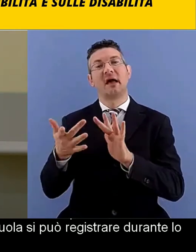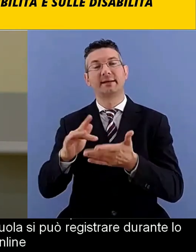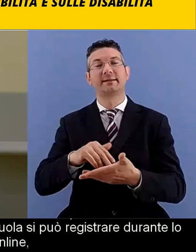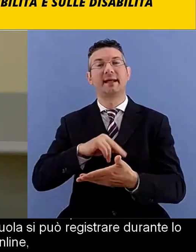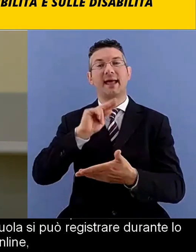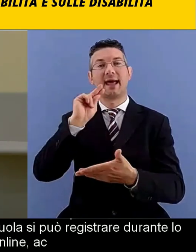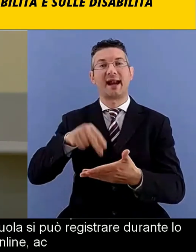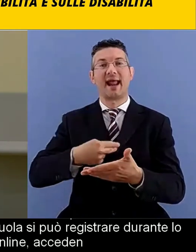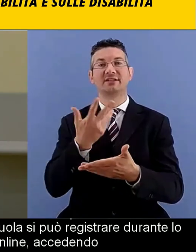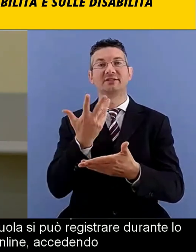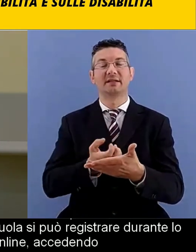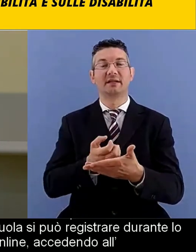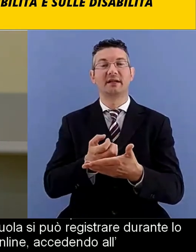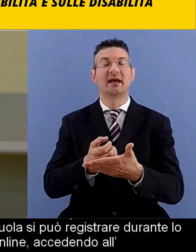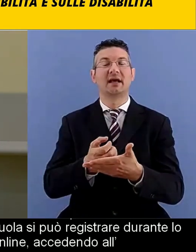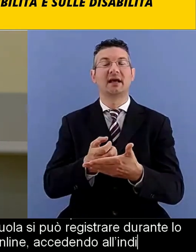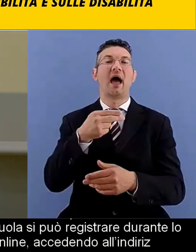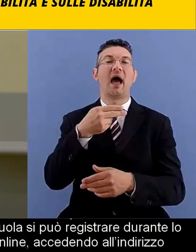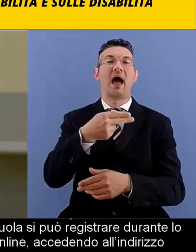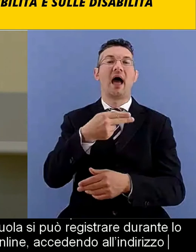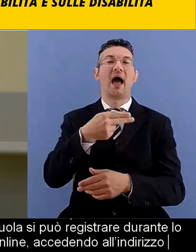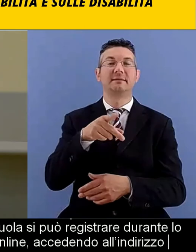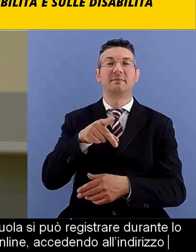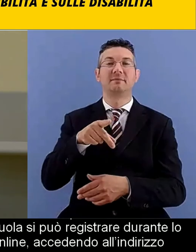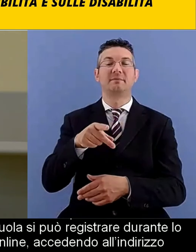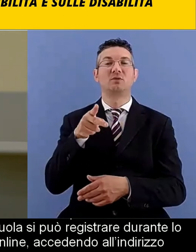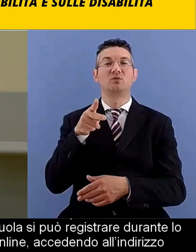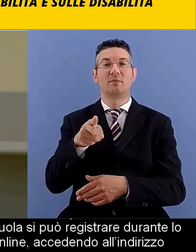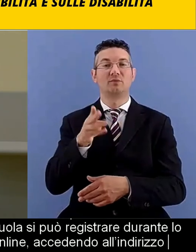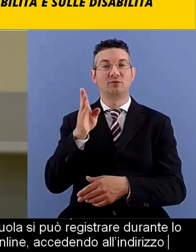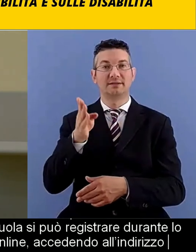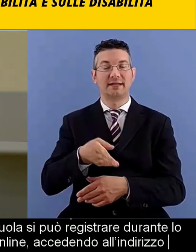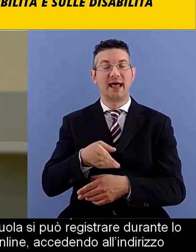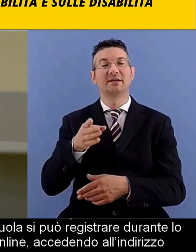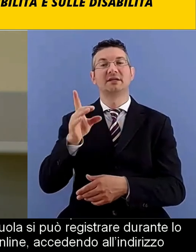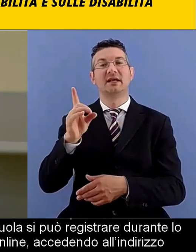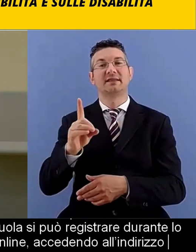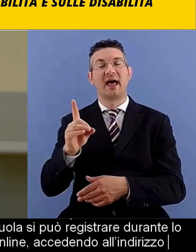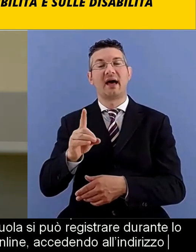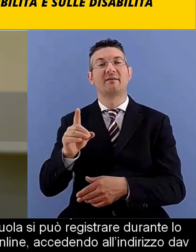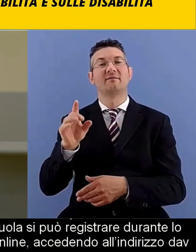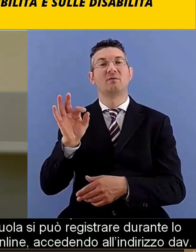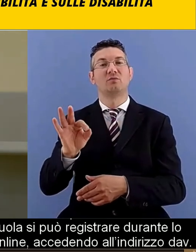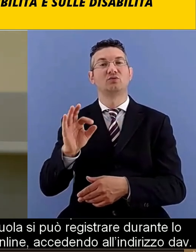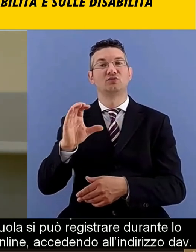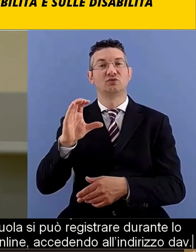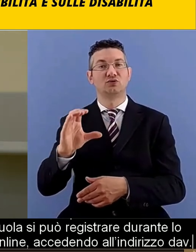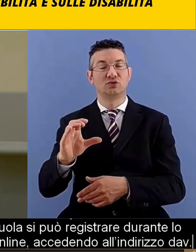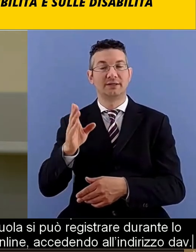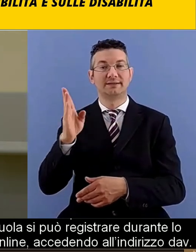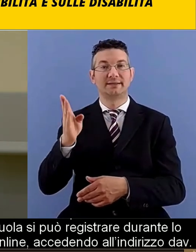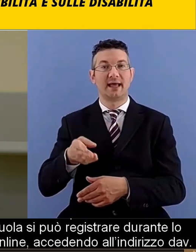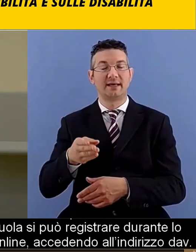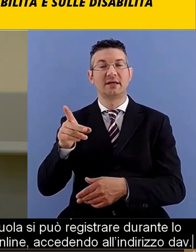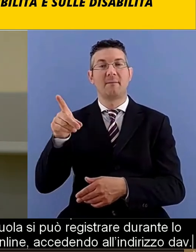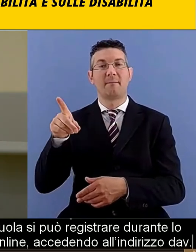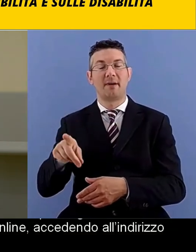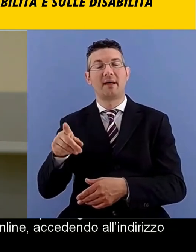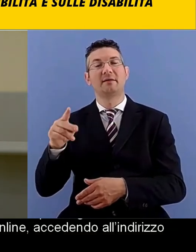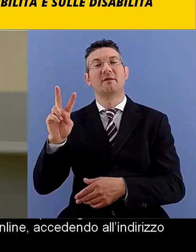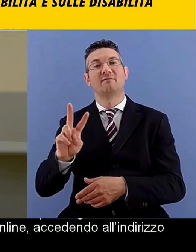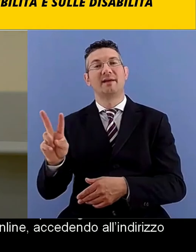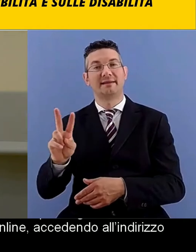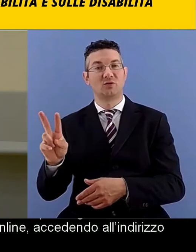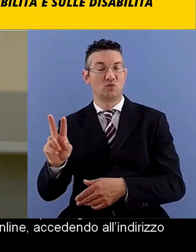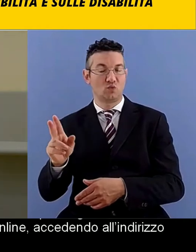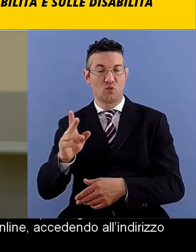http2.dav.c.prad22 e il